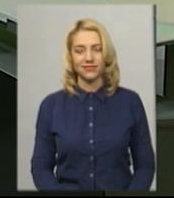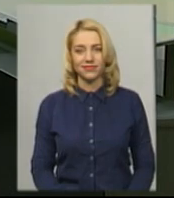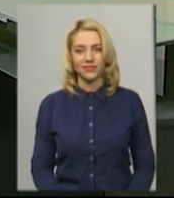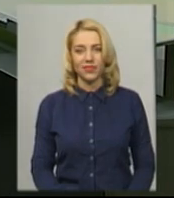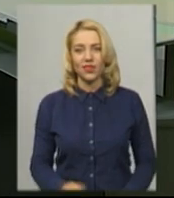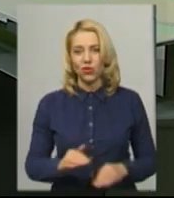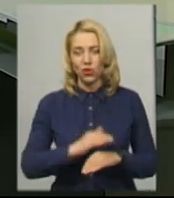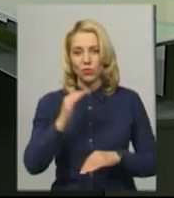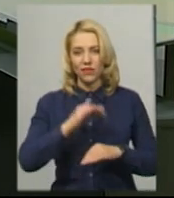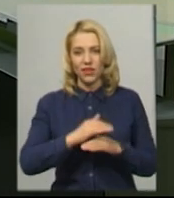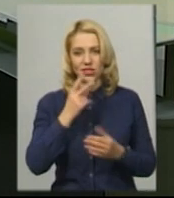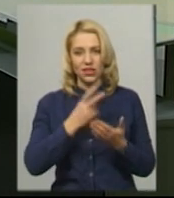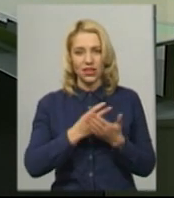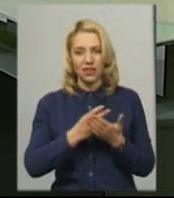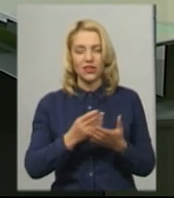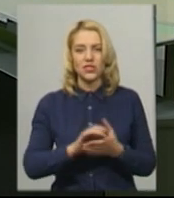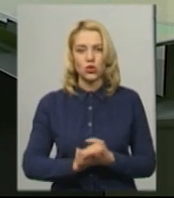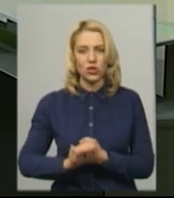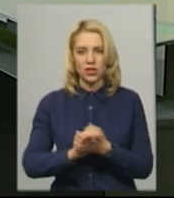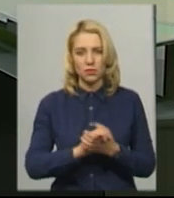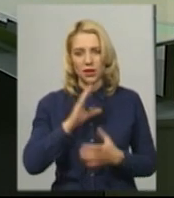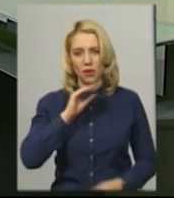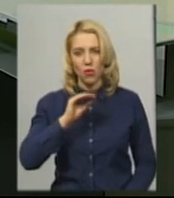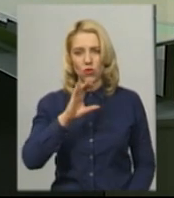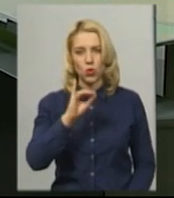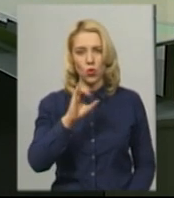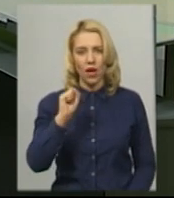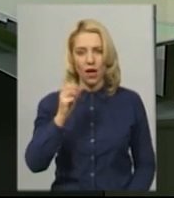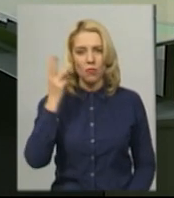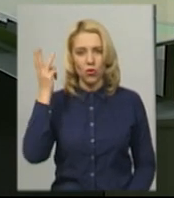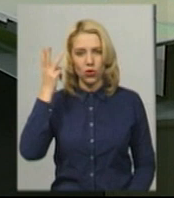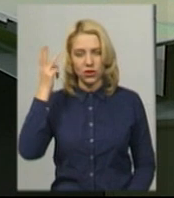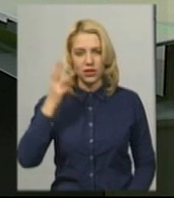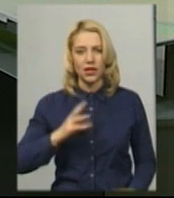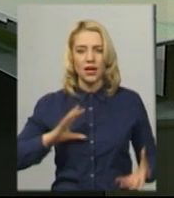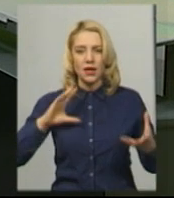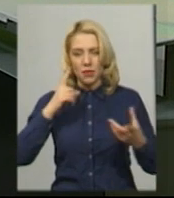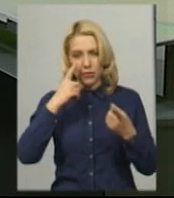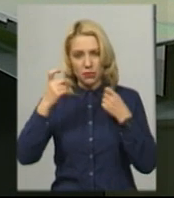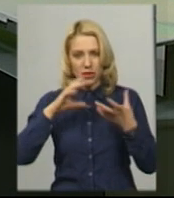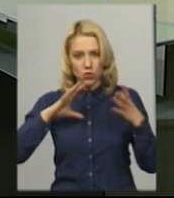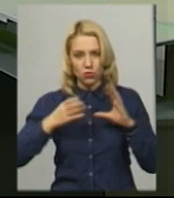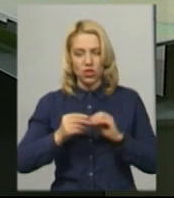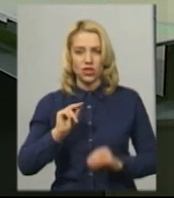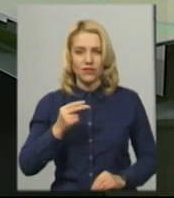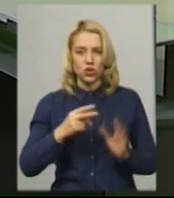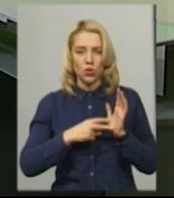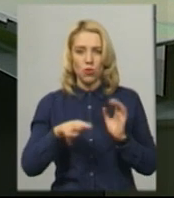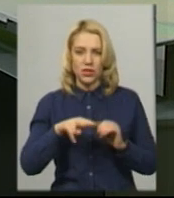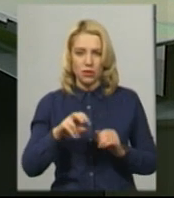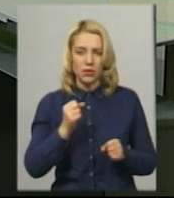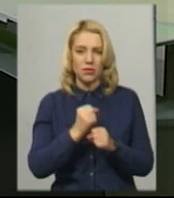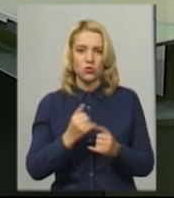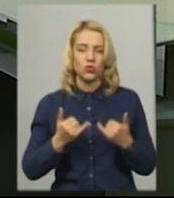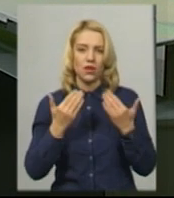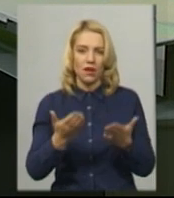Добрий вечір! В ефірі Суспільного мовника «Я Поділля» – інформаційний підсумок четверга, 7 листопада. В студії працюють ведуча Світлана Поробок